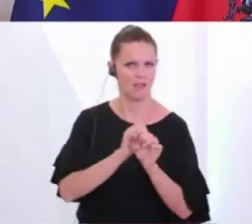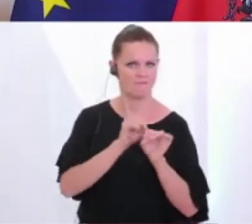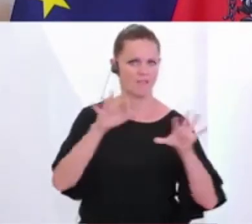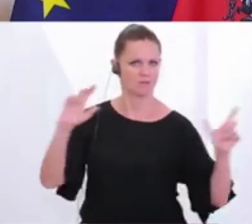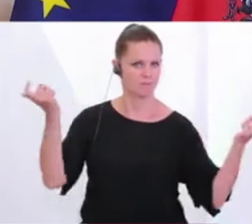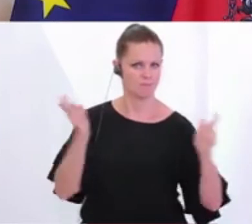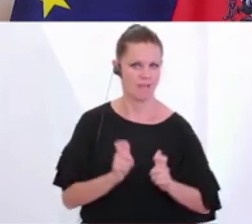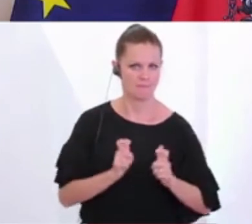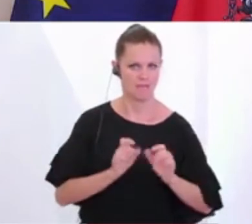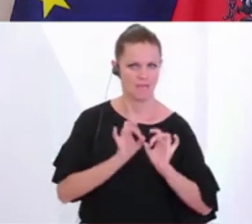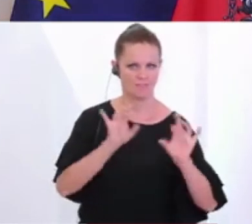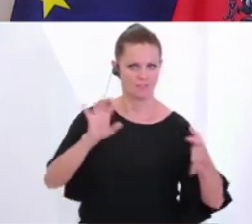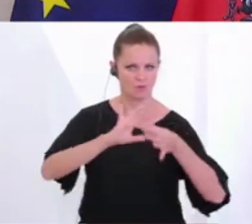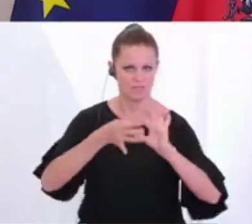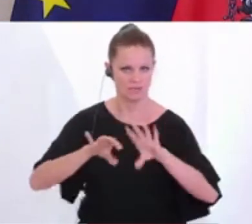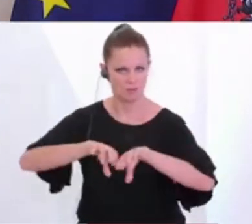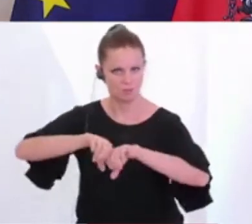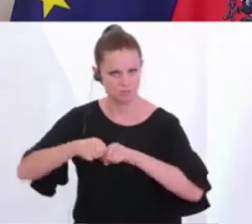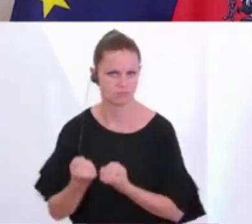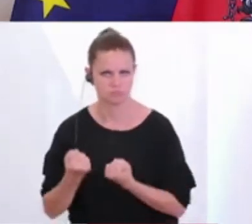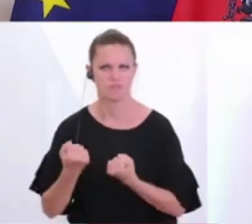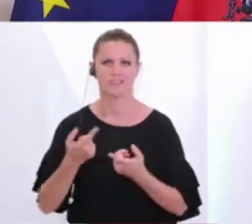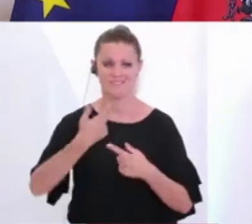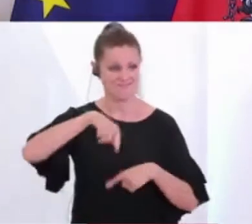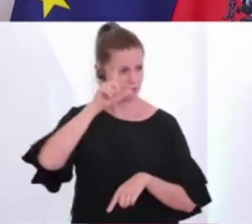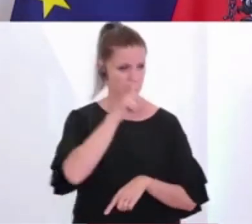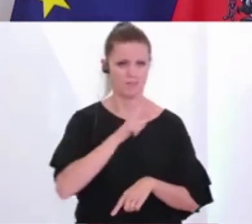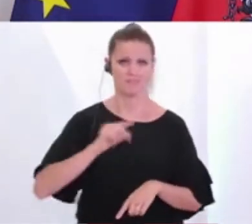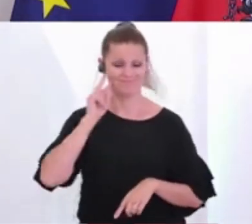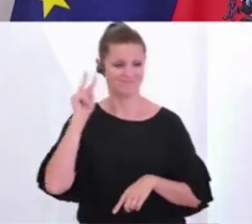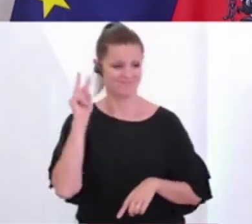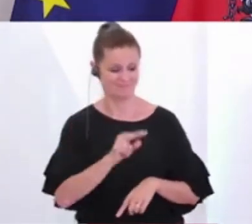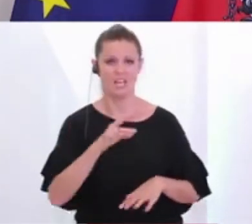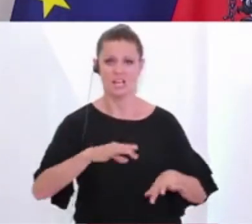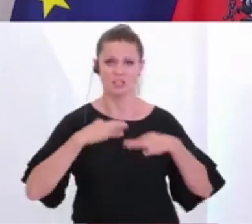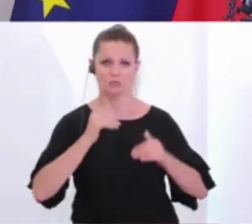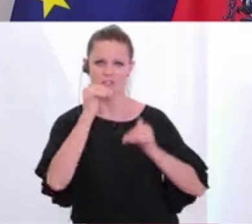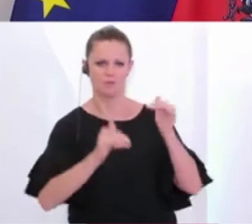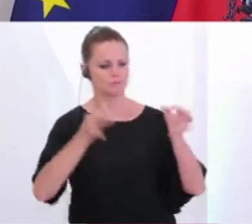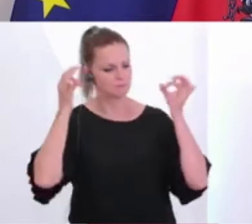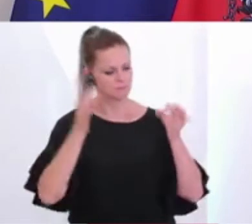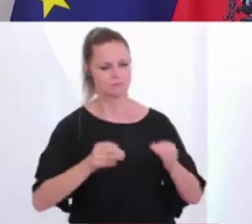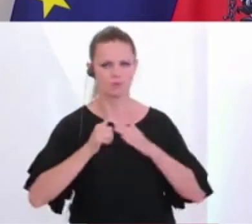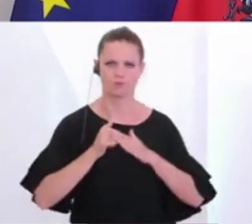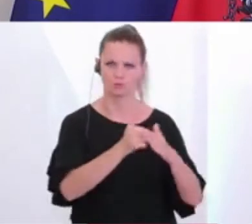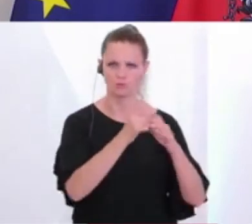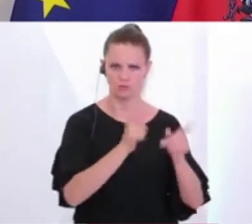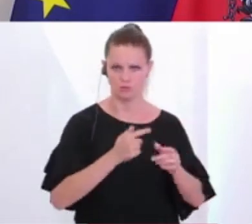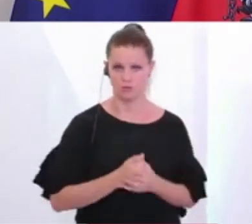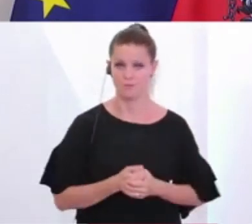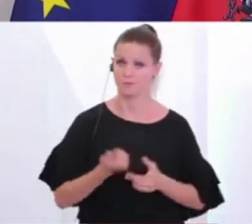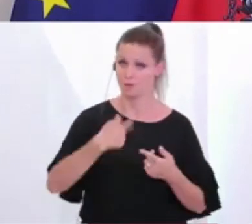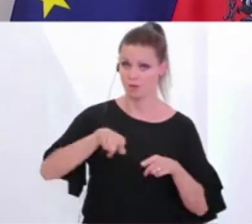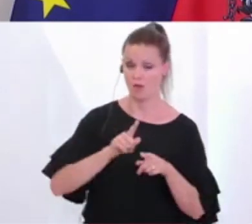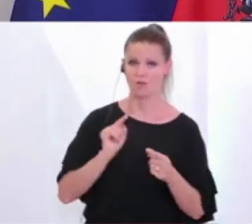weiter einzudämmen, die Infektionsketten zu durchbrechen und hier aus polizeilicher Sicht die Gesundheitsbehörden bestmöglich unterstützen. Und